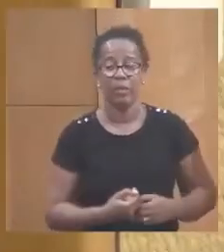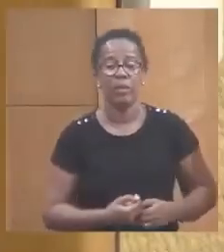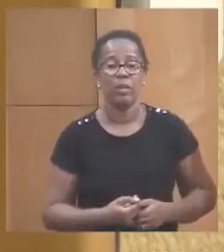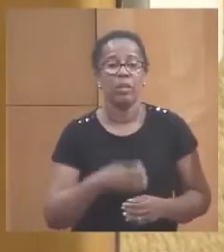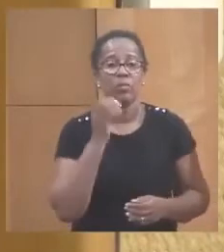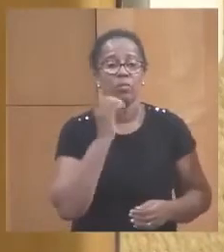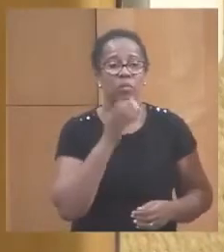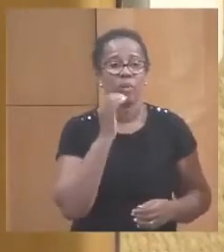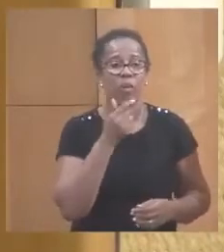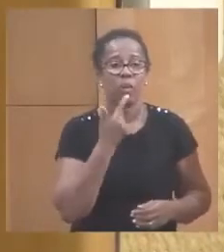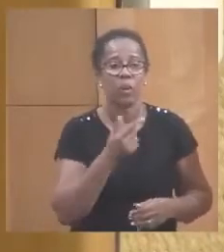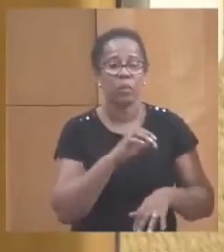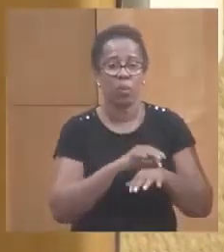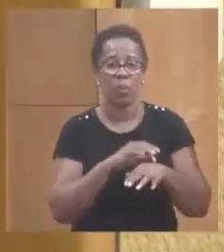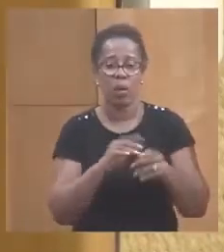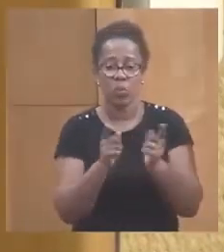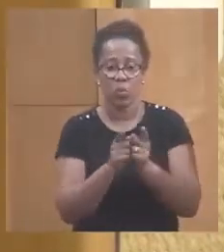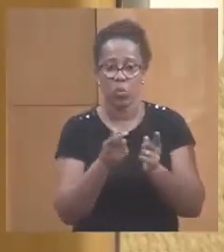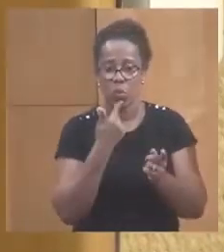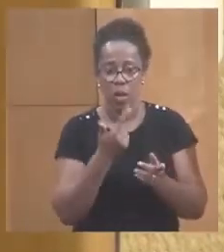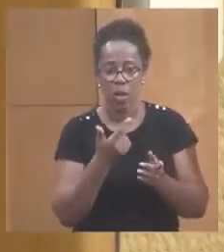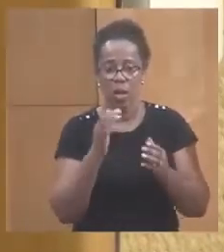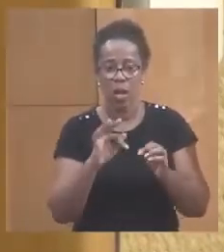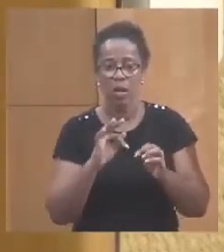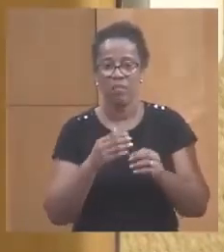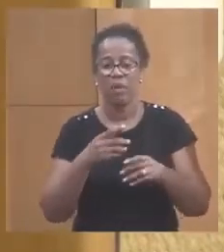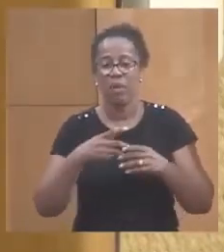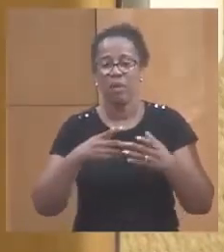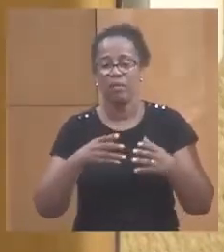Souvent, l'instant le plus court, c'est le montage de la machine.